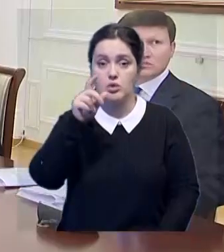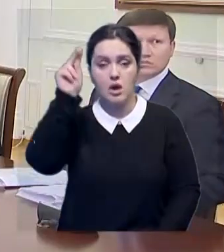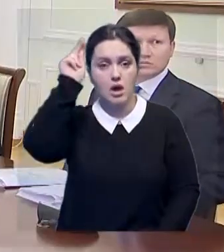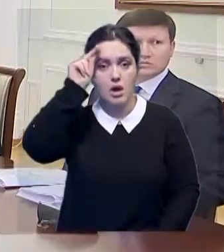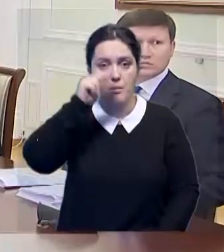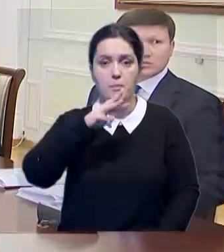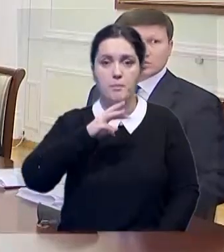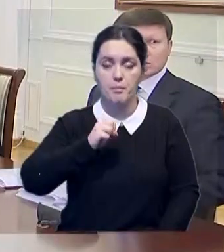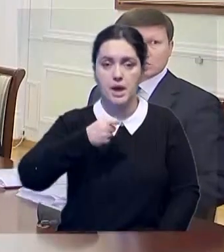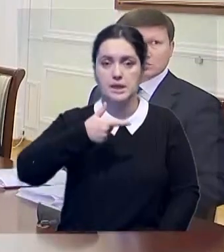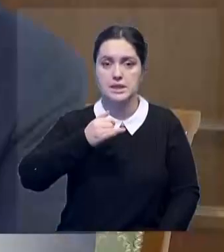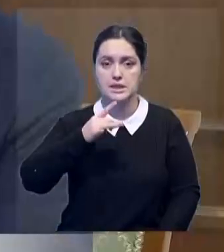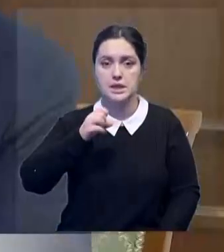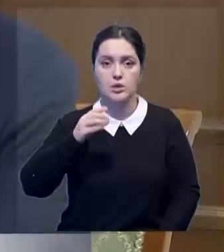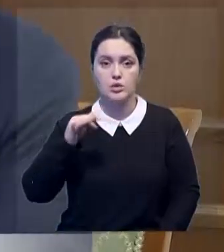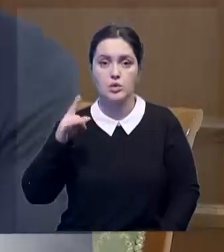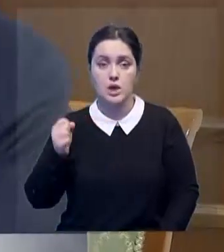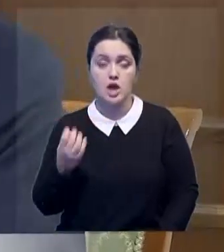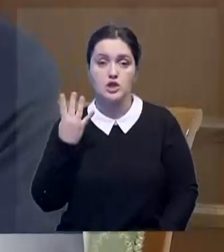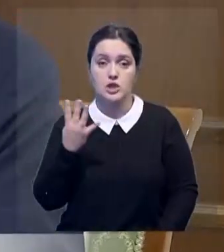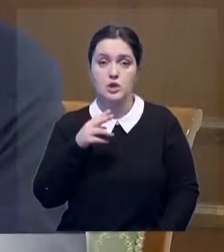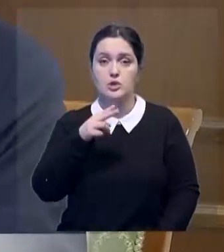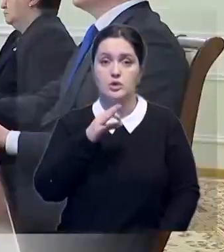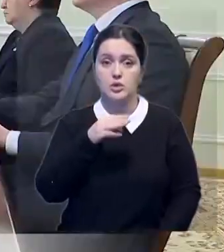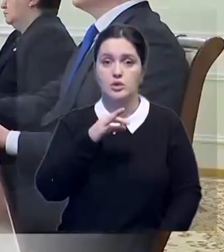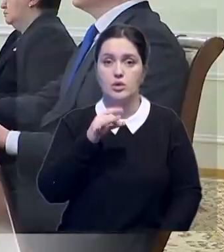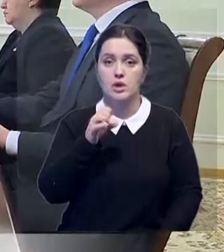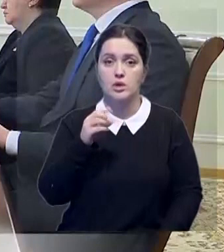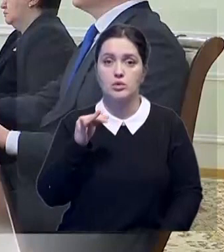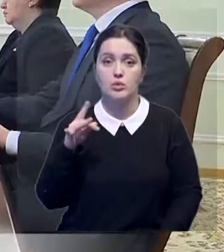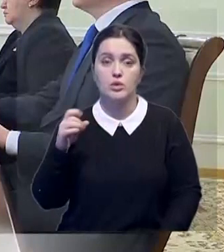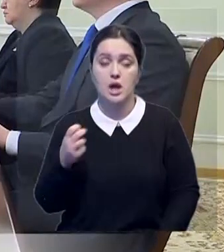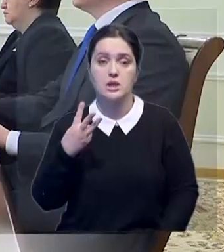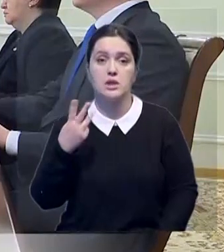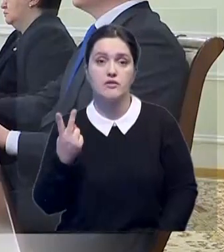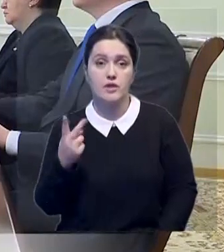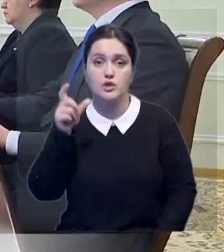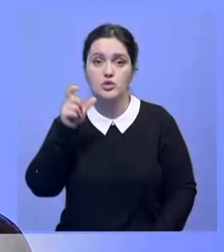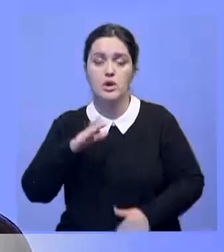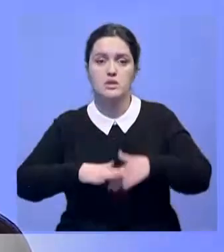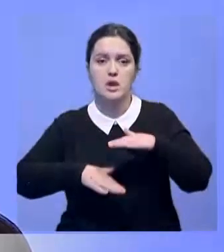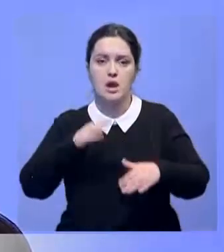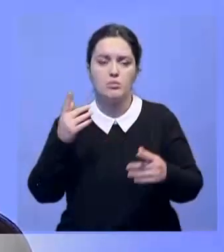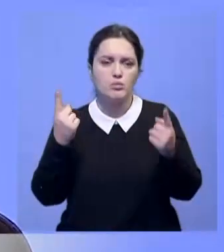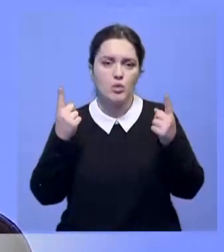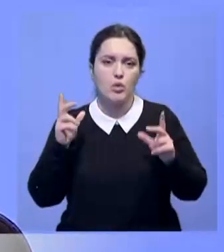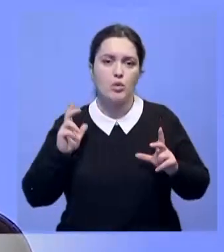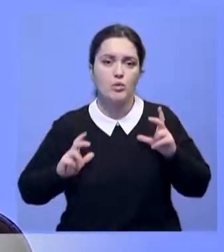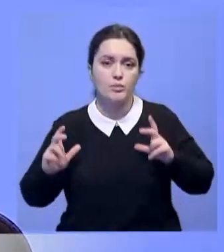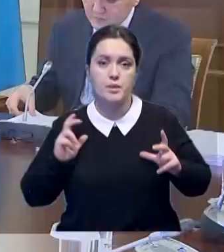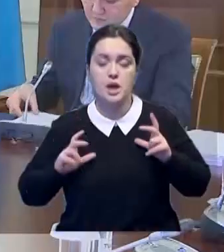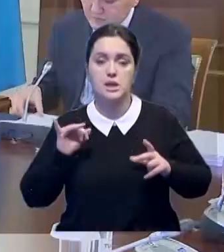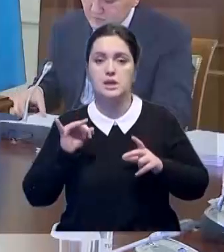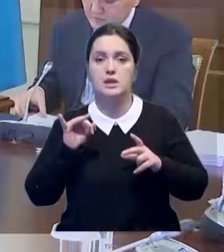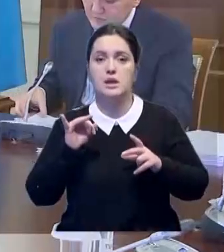пройдет обучение в магистратуре, 4 в докторантуре и 32 человека будут направлены на стажировку в ведущие вузы и производственные